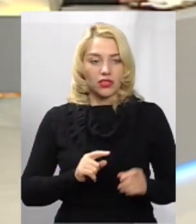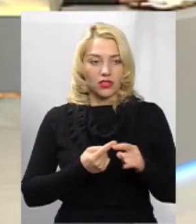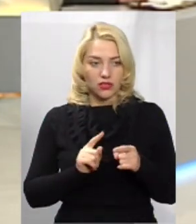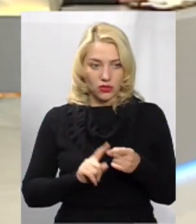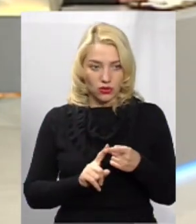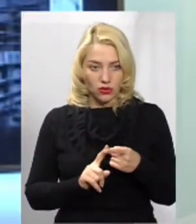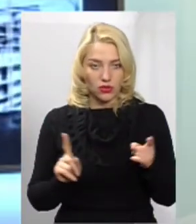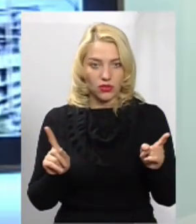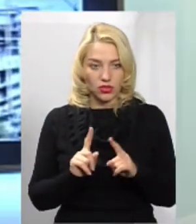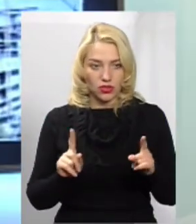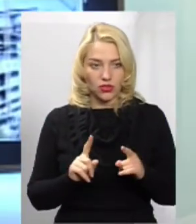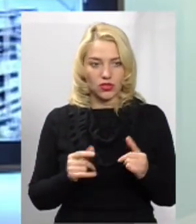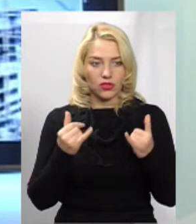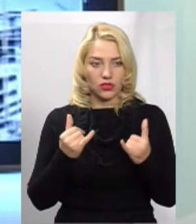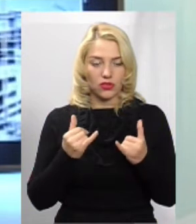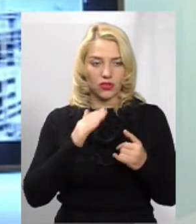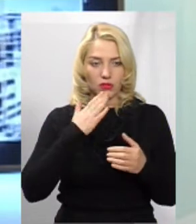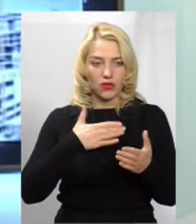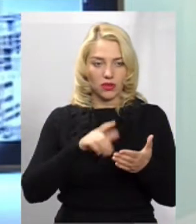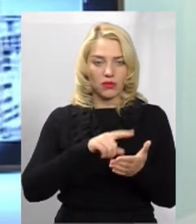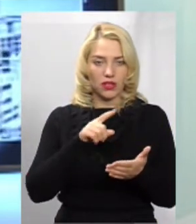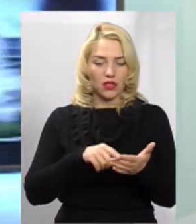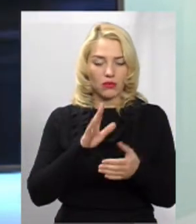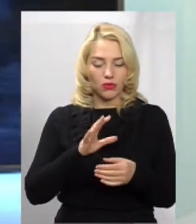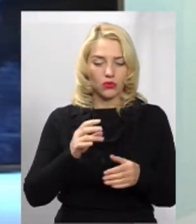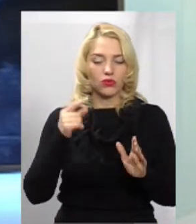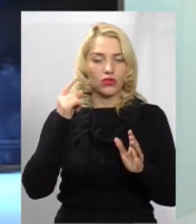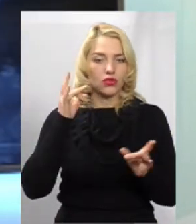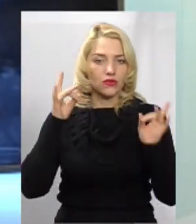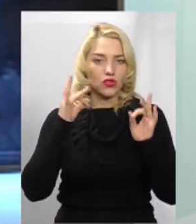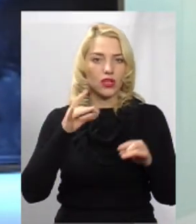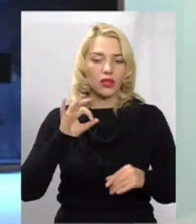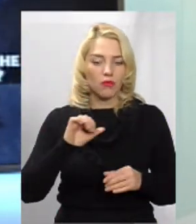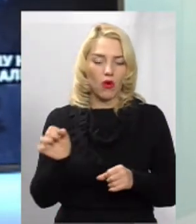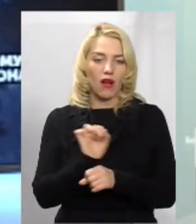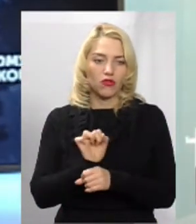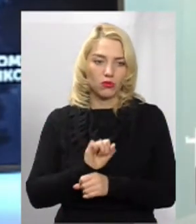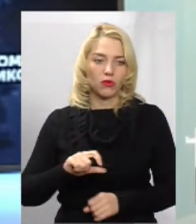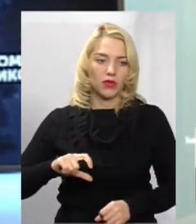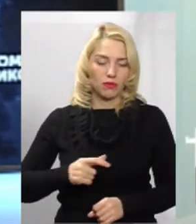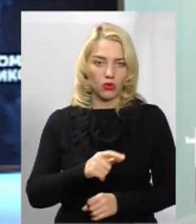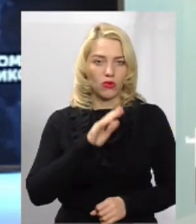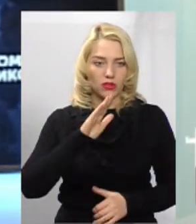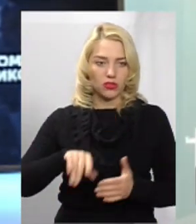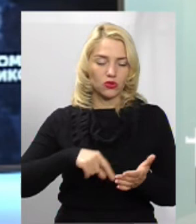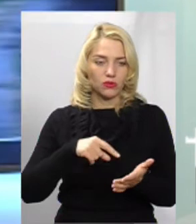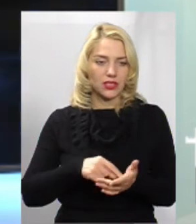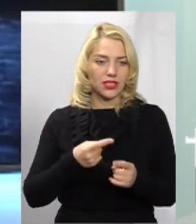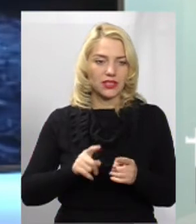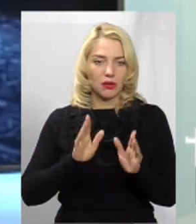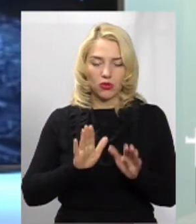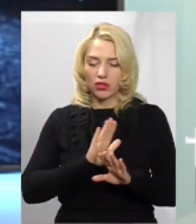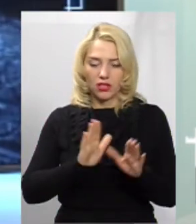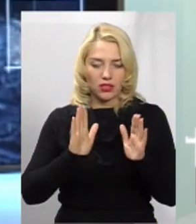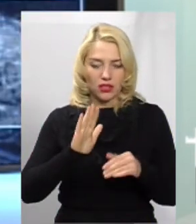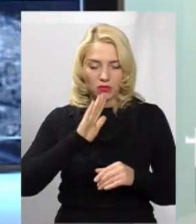сьогодні мої питання будуть звучати саме по автомобільним дорогам нашого міста. Це будуть не тільки